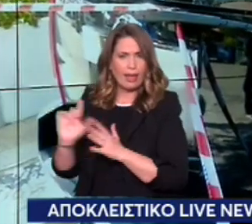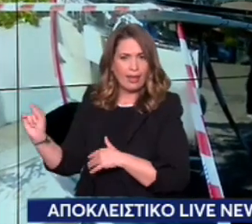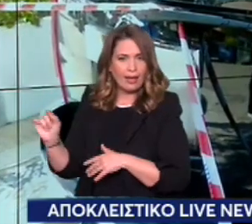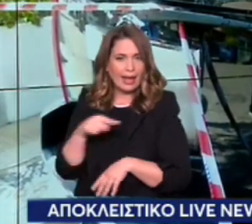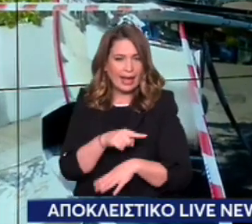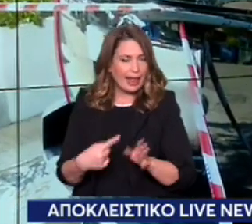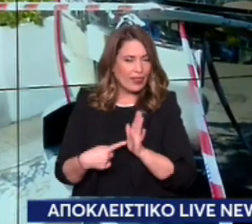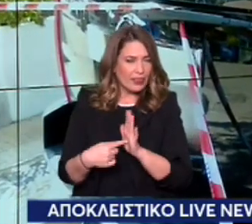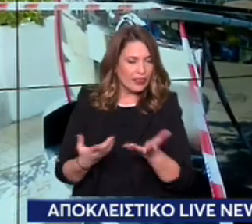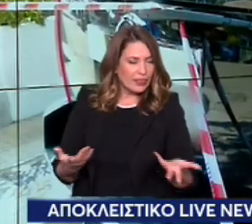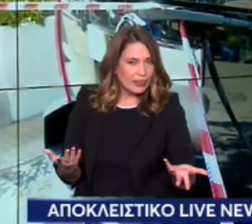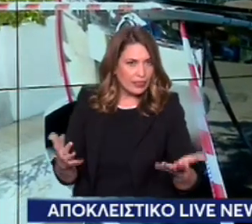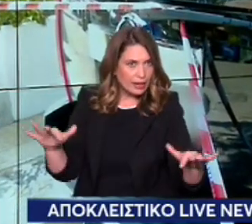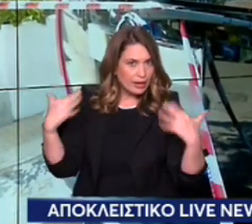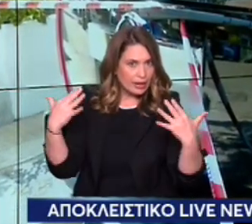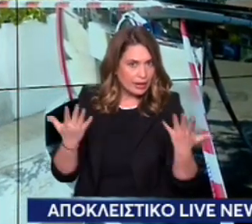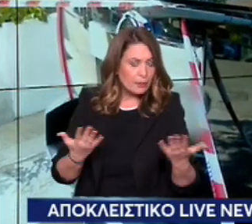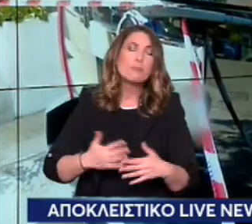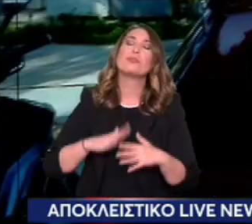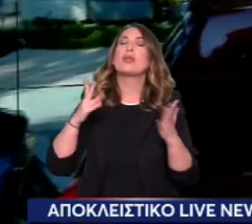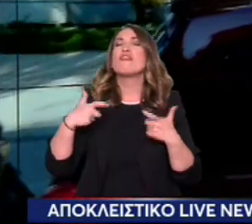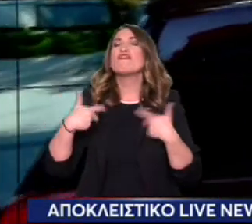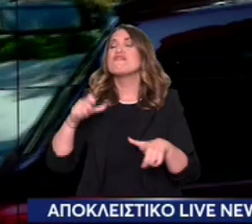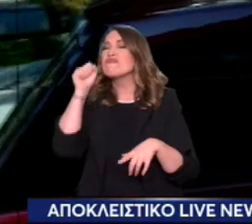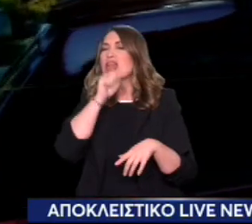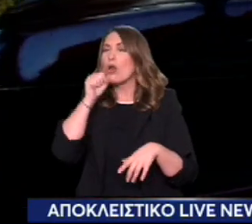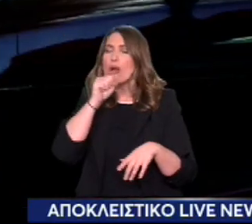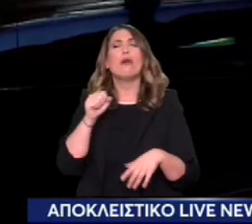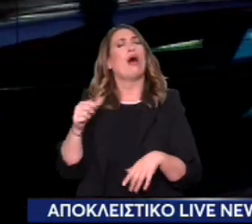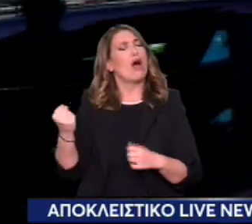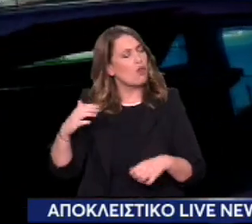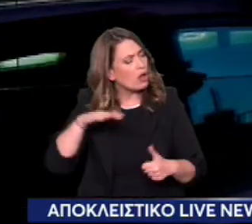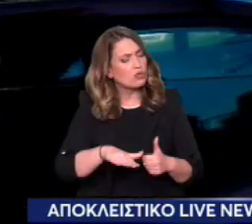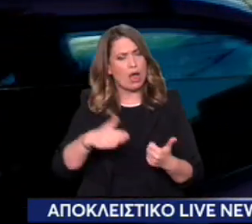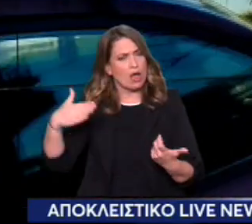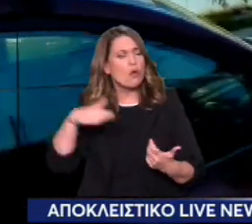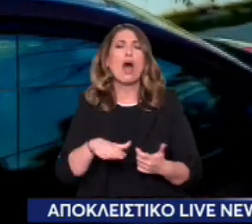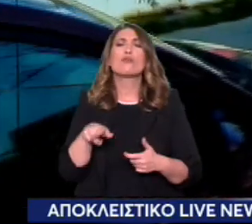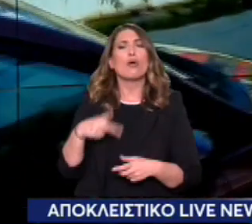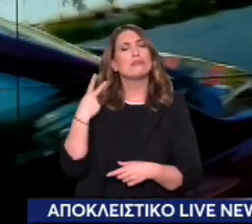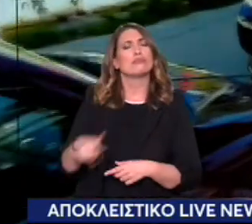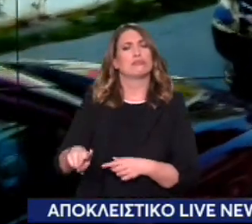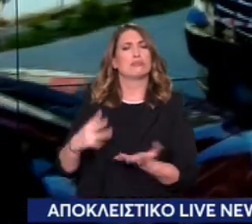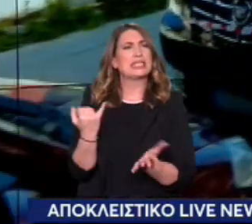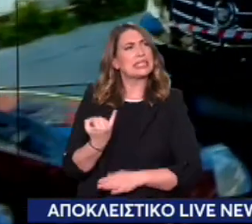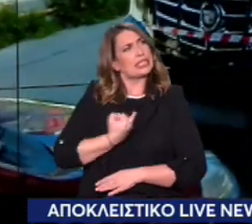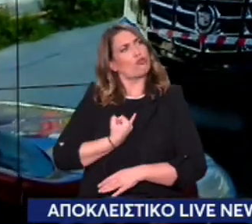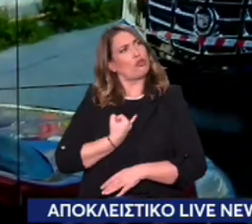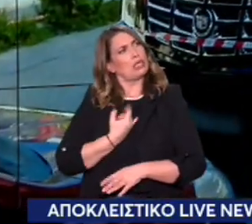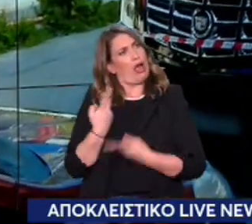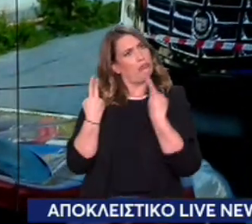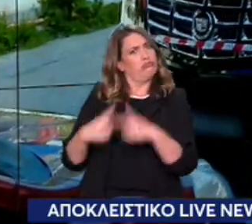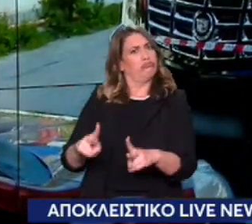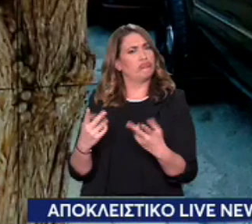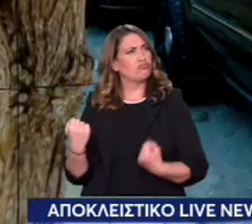στη Νέα Ιωνία. Σε όλα τα βίντεοκλίπ τους υπάρχει αυτό το αυτοκίνητο. Γιατί είναι στοιχείο ταυτότητας της συμμορίας. Αυτή